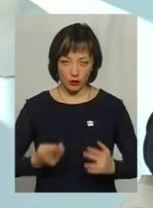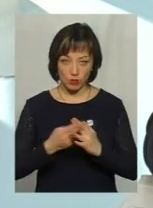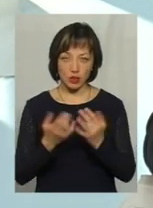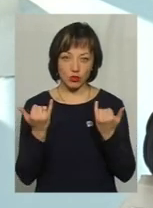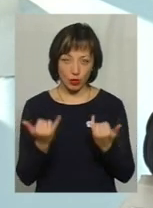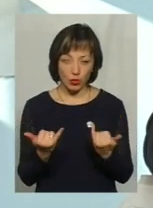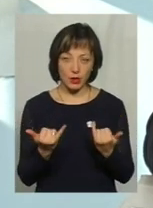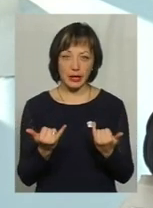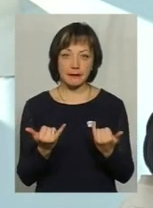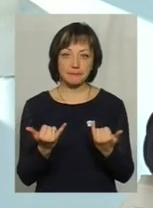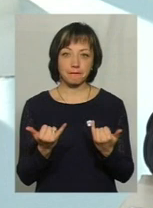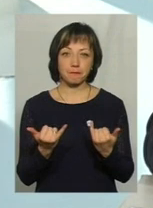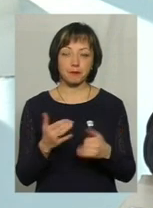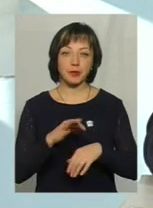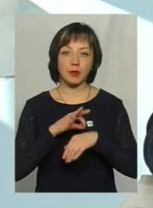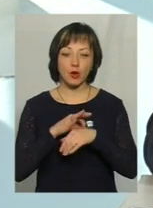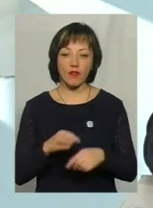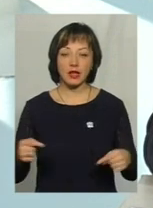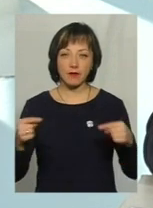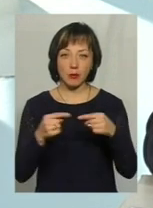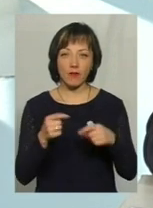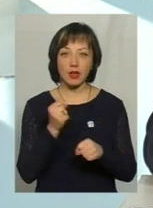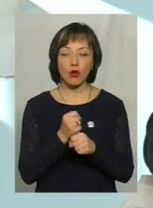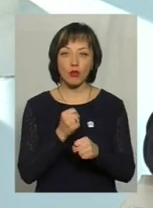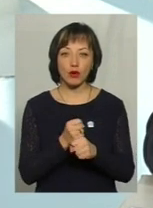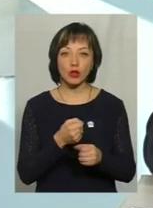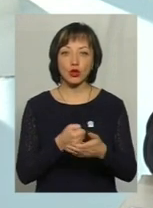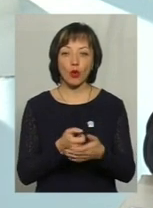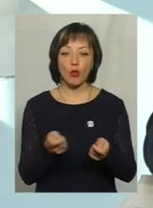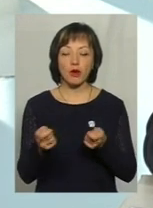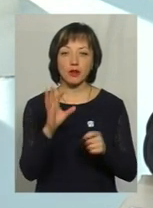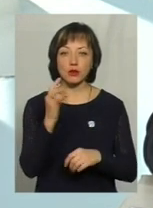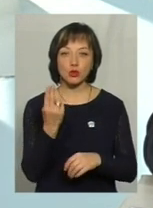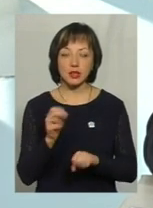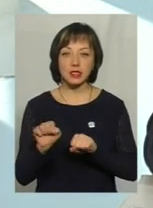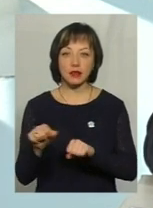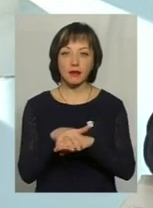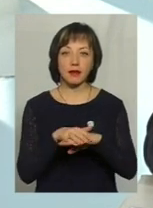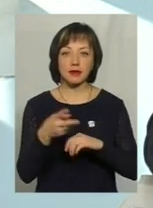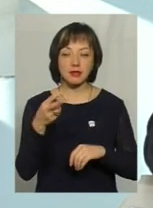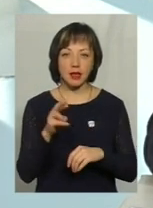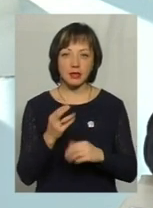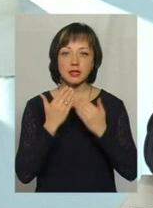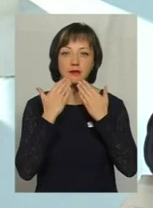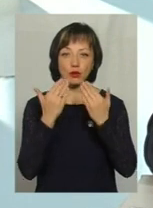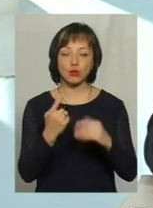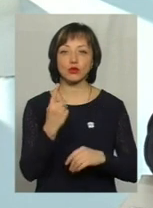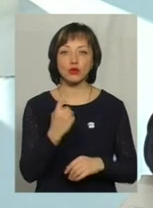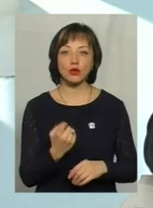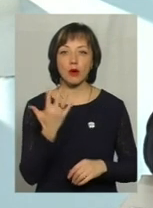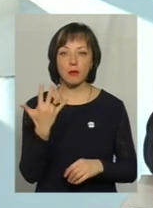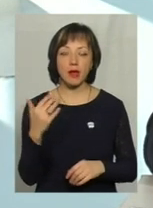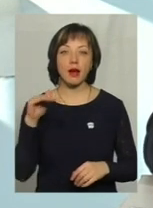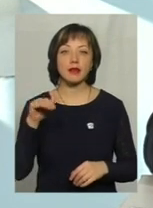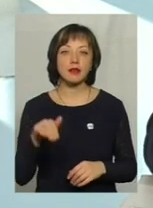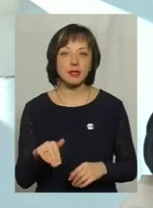сьогодні проведена відповідна робота. До управління соціального захисту населення звернулося 105 тисяч